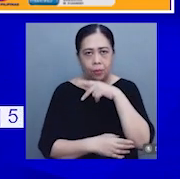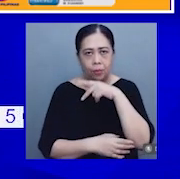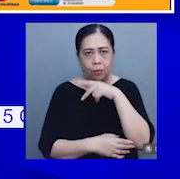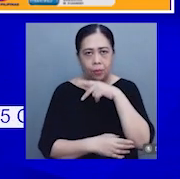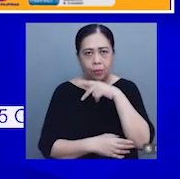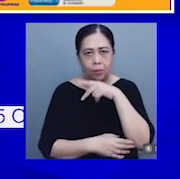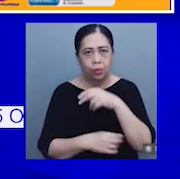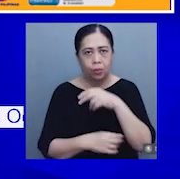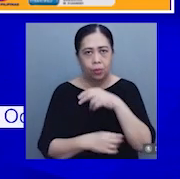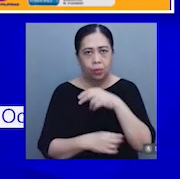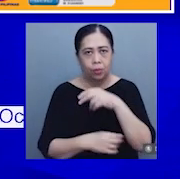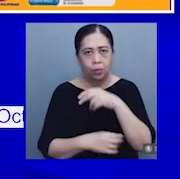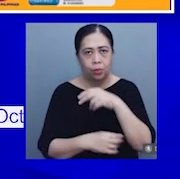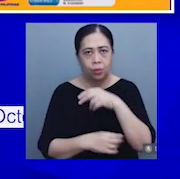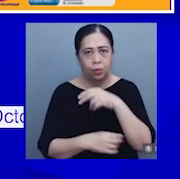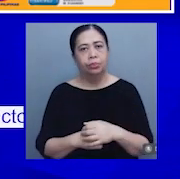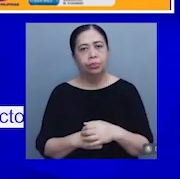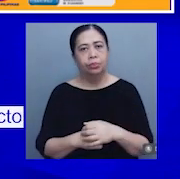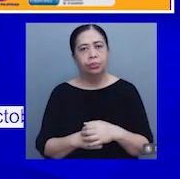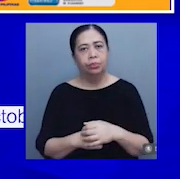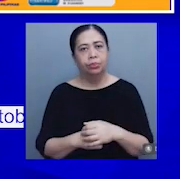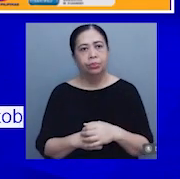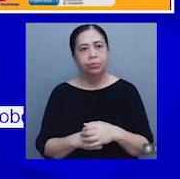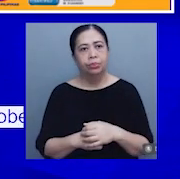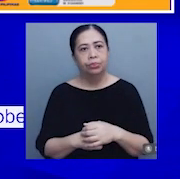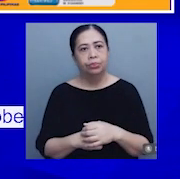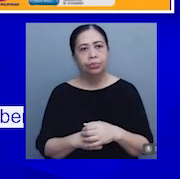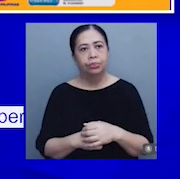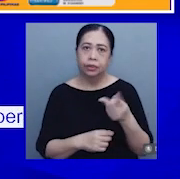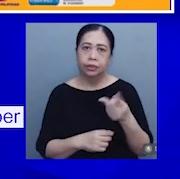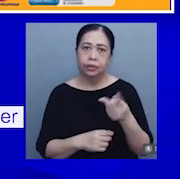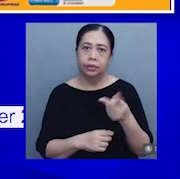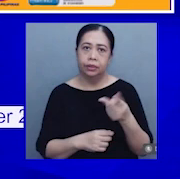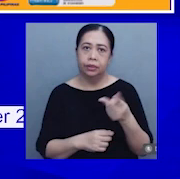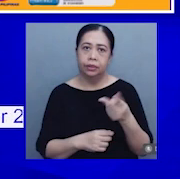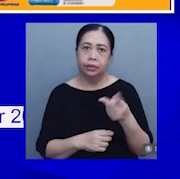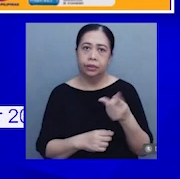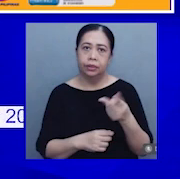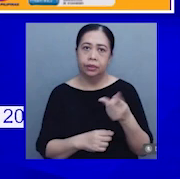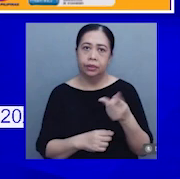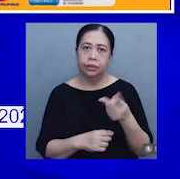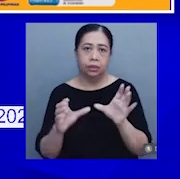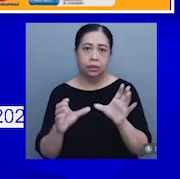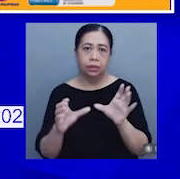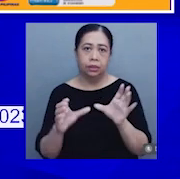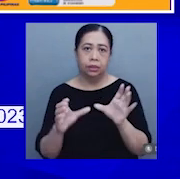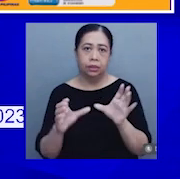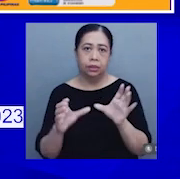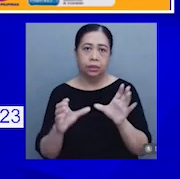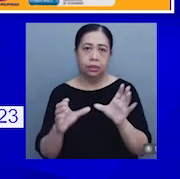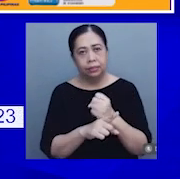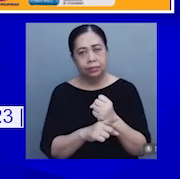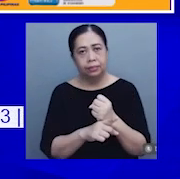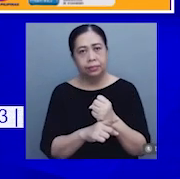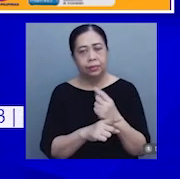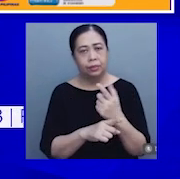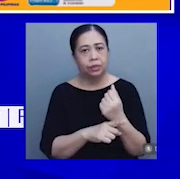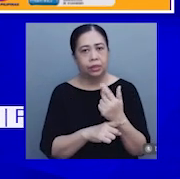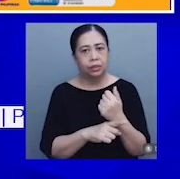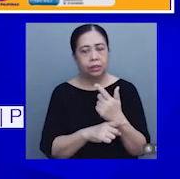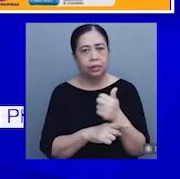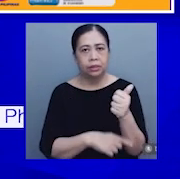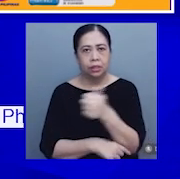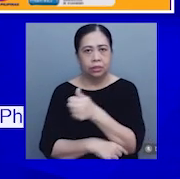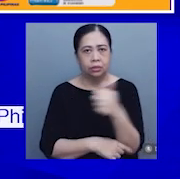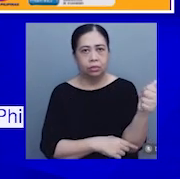Ang pangalawang commodity group na nag-ambag ng mas pataas na antas ng inflation nitong September 2023 ay ang transport